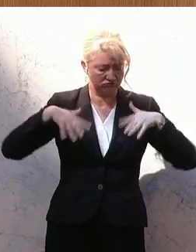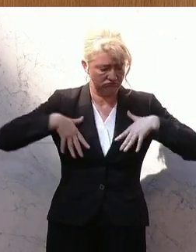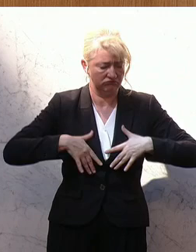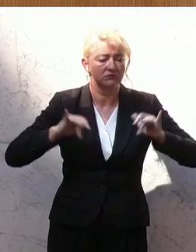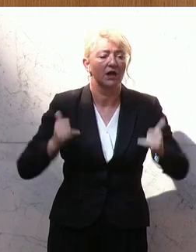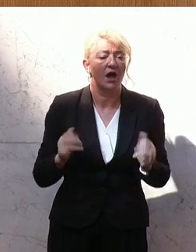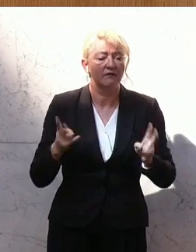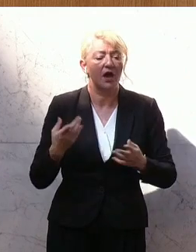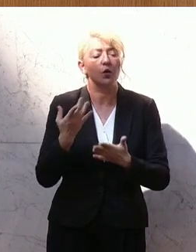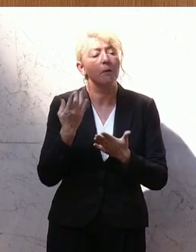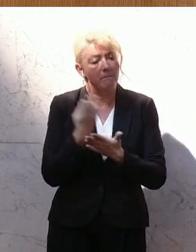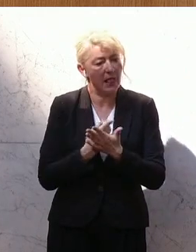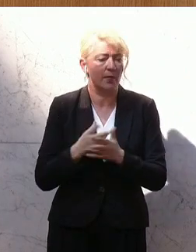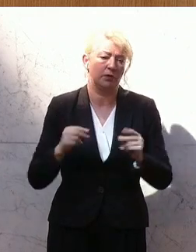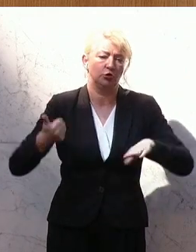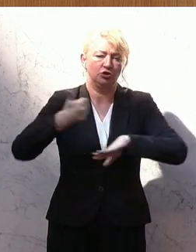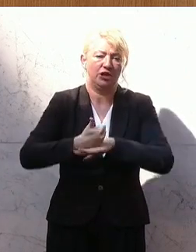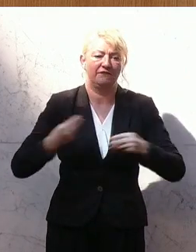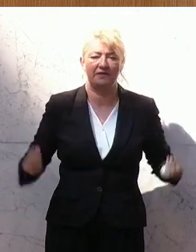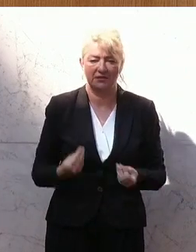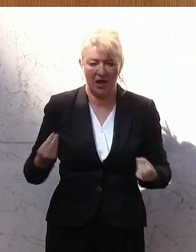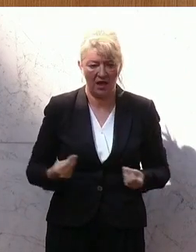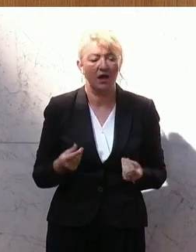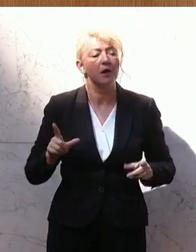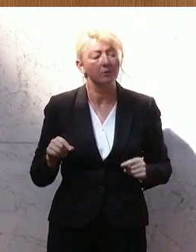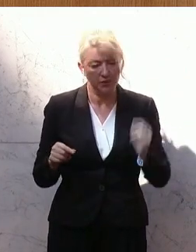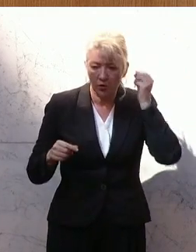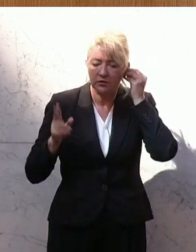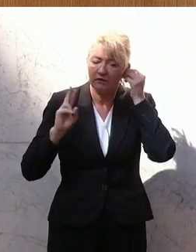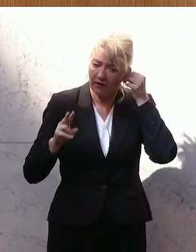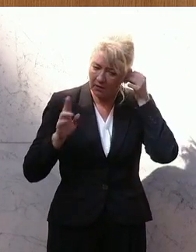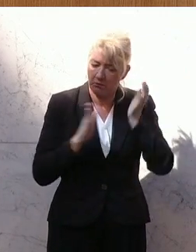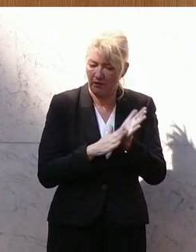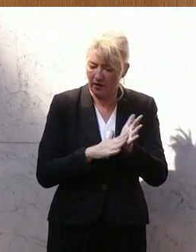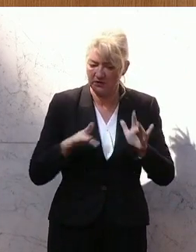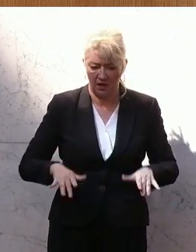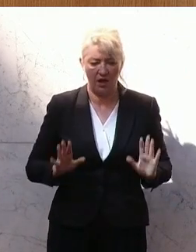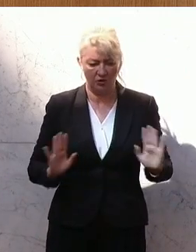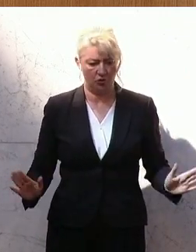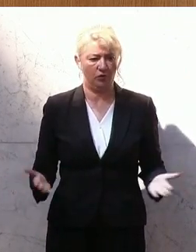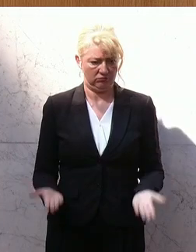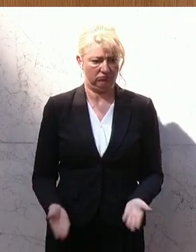Denn Bildung ist Chefsache. Meine Chefsache und das ist, wie die Fakten es beweisen, schon jetzt.